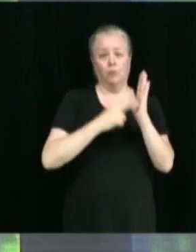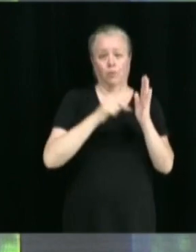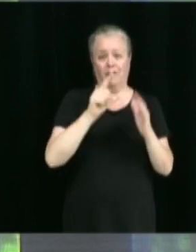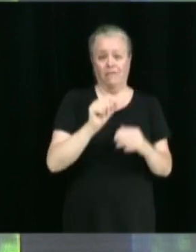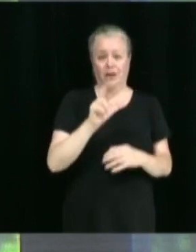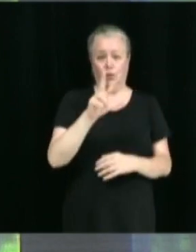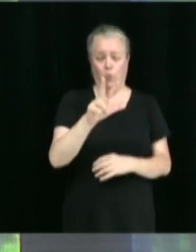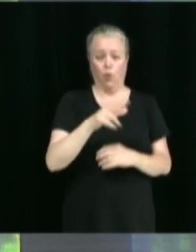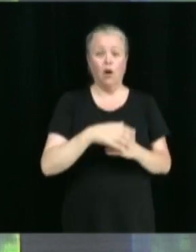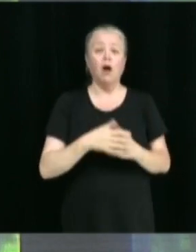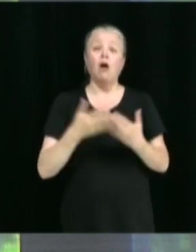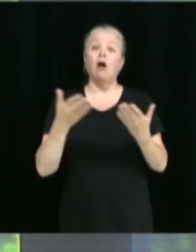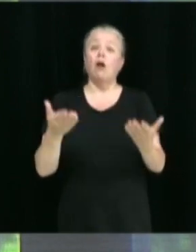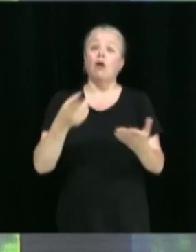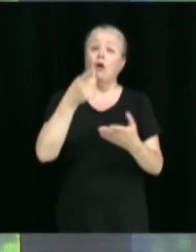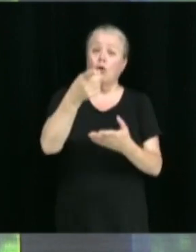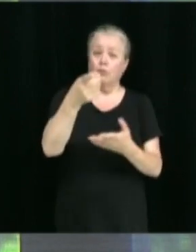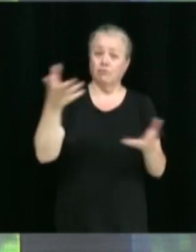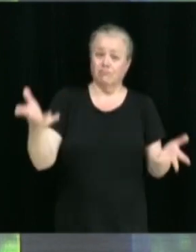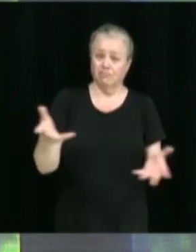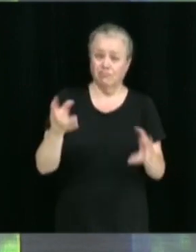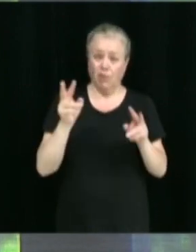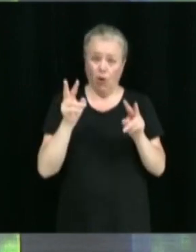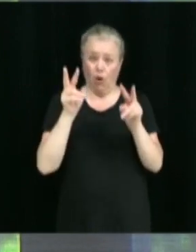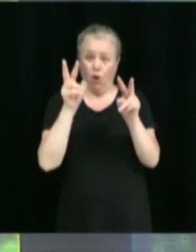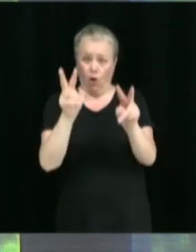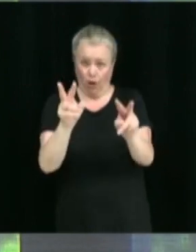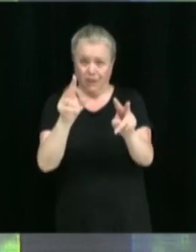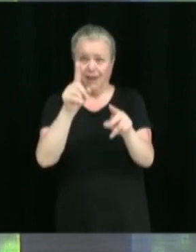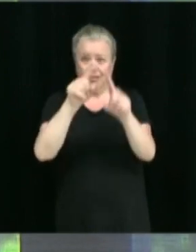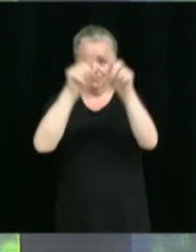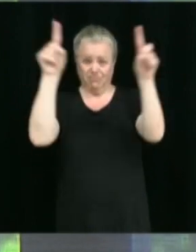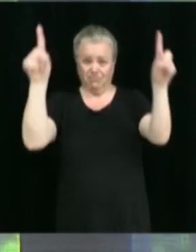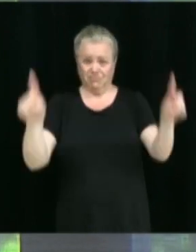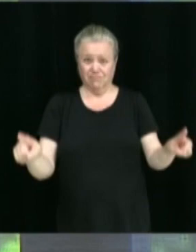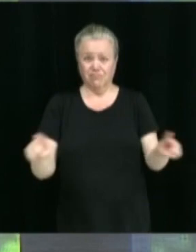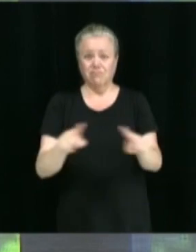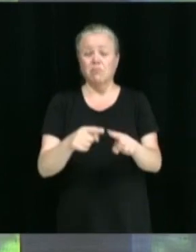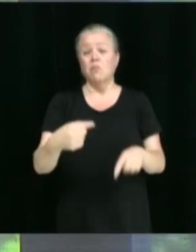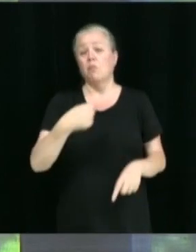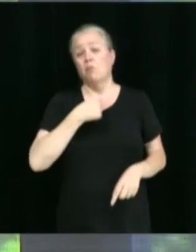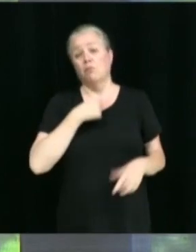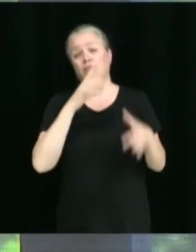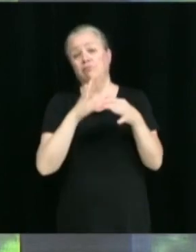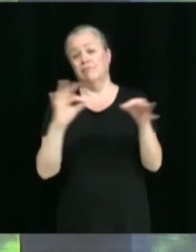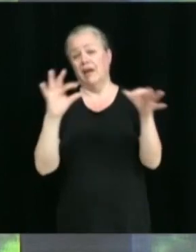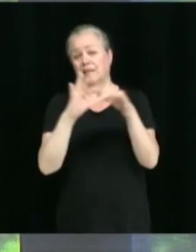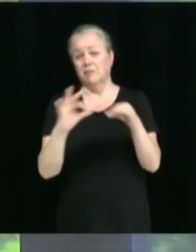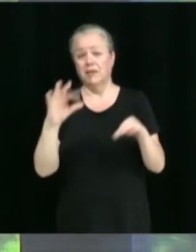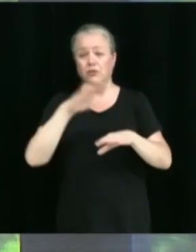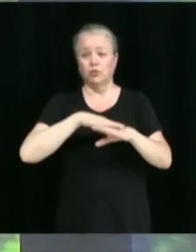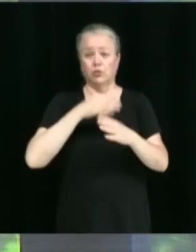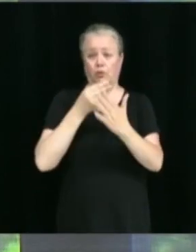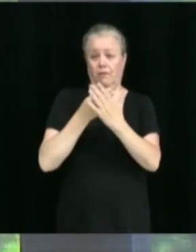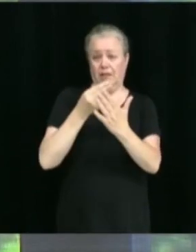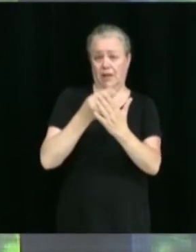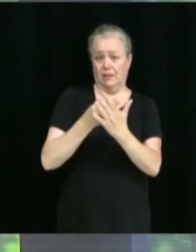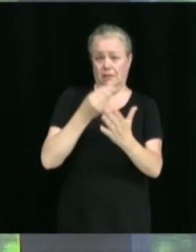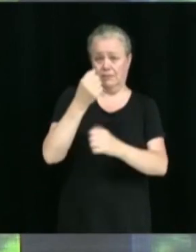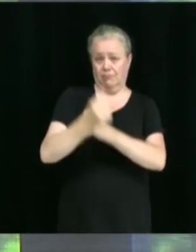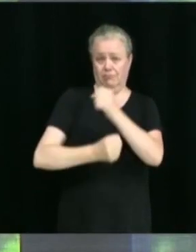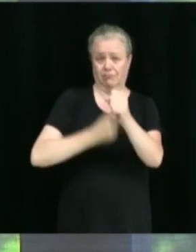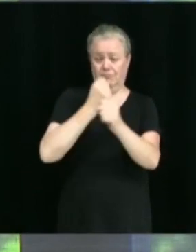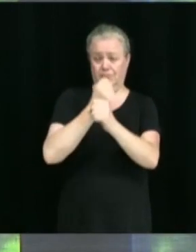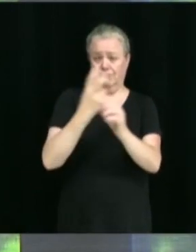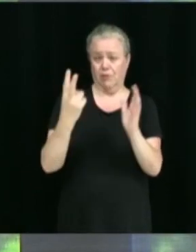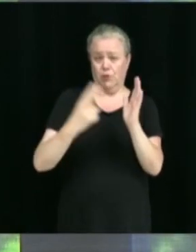suivre avec moi à l'écran la présentation qui va être faite, durant laquelle je vais vous présenter les états financiers 2023 de la